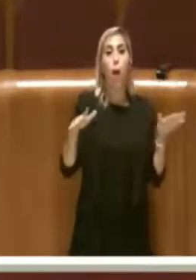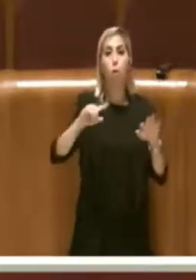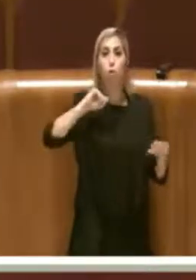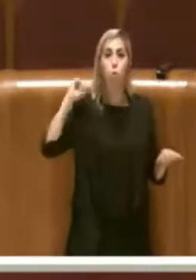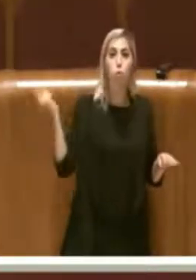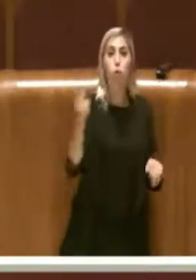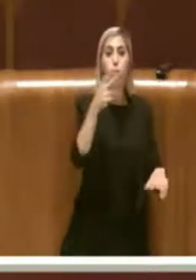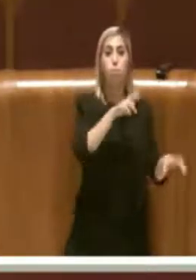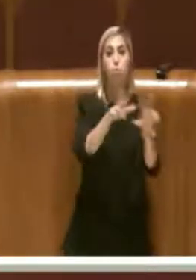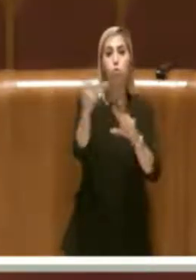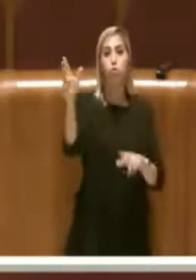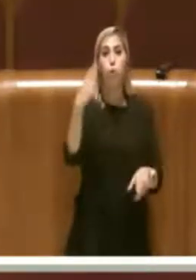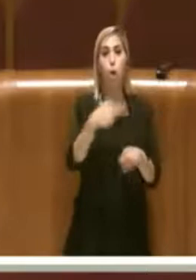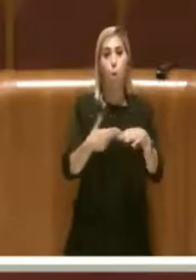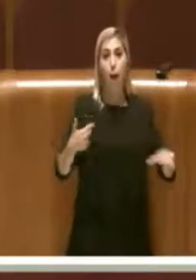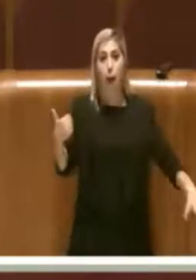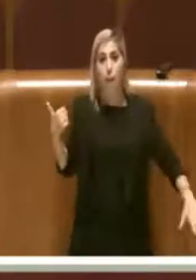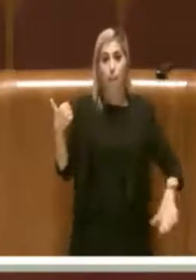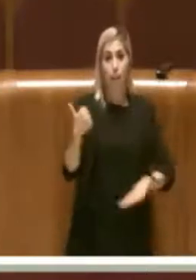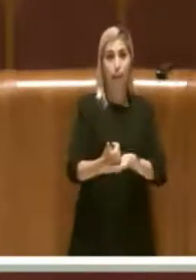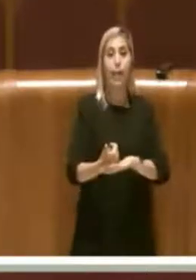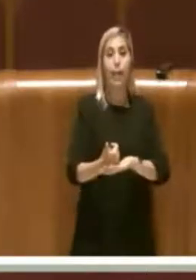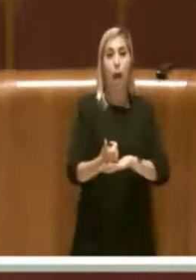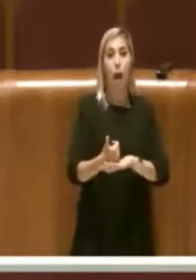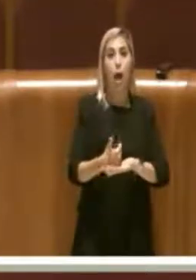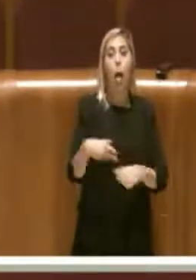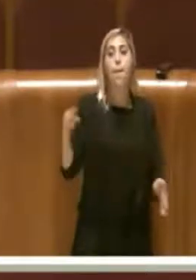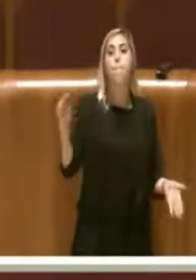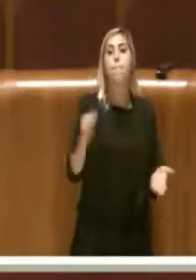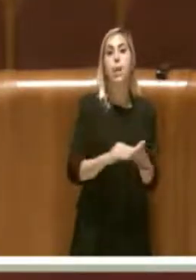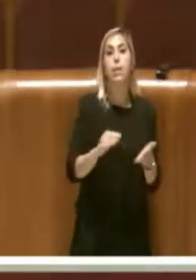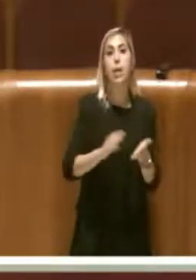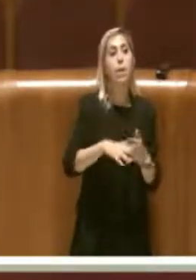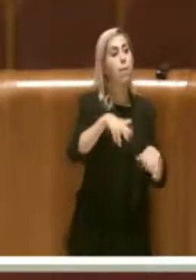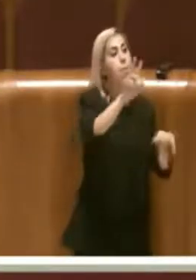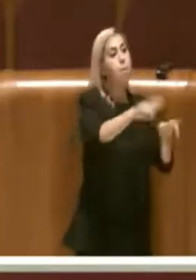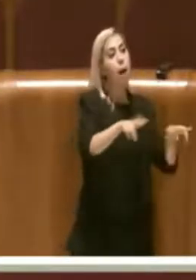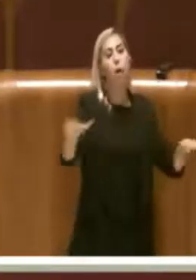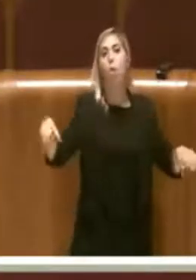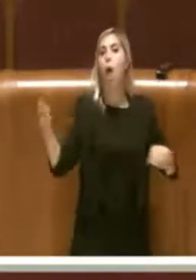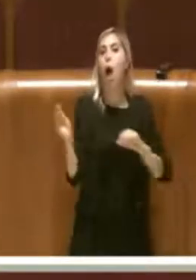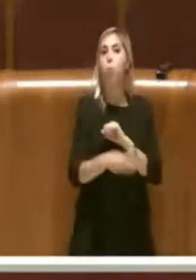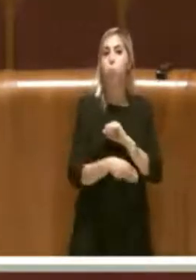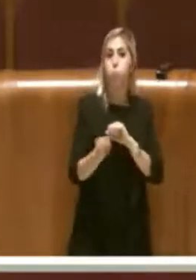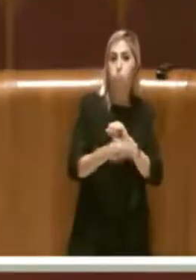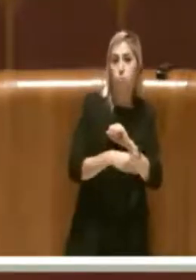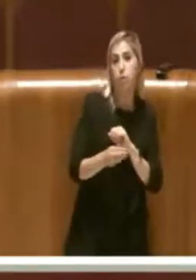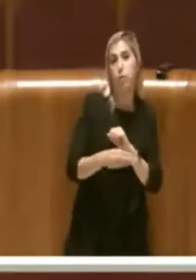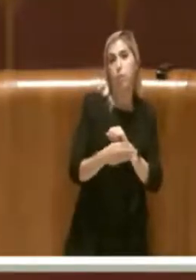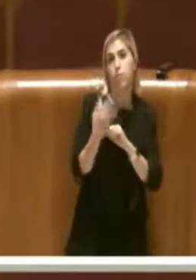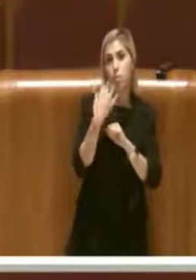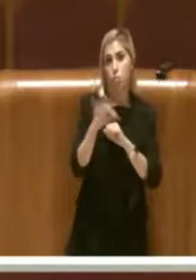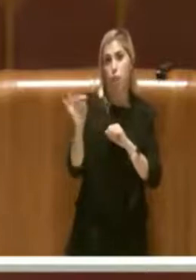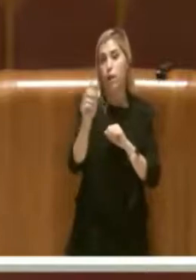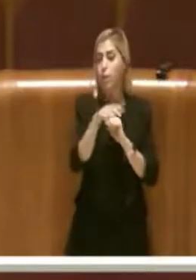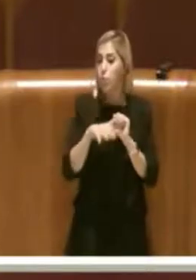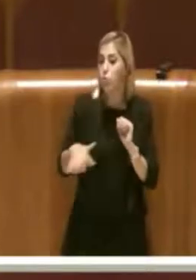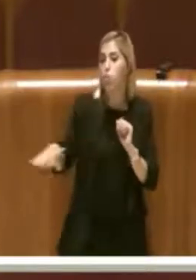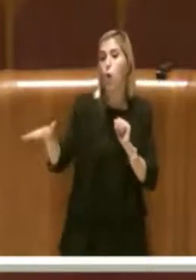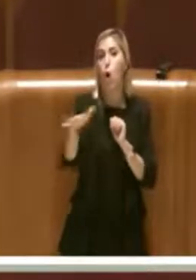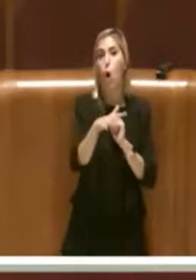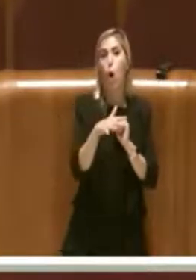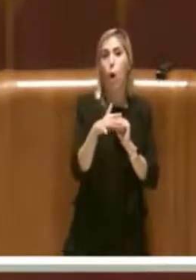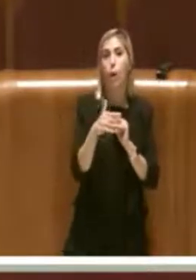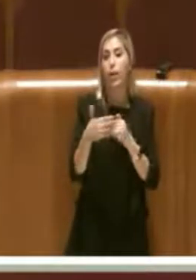i municipi della capitale sono presenti parcheggiatori abusivi, in special modo nelle aree